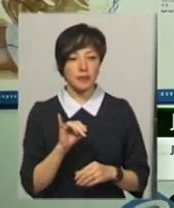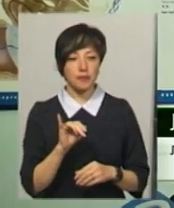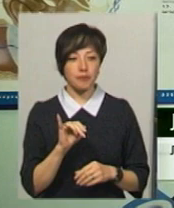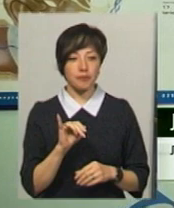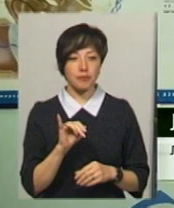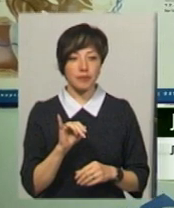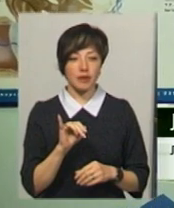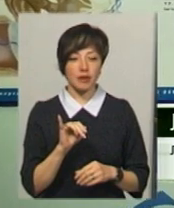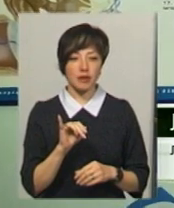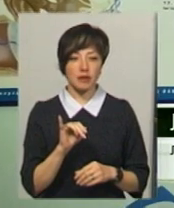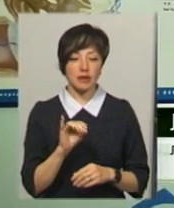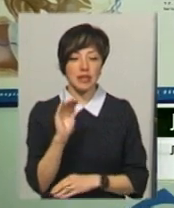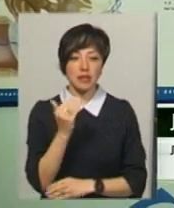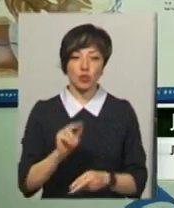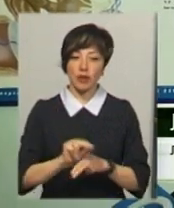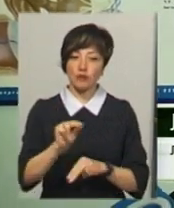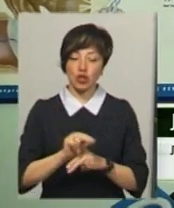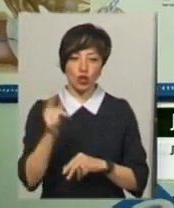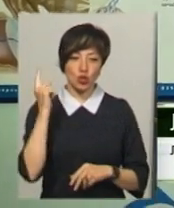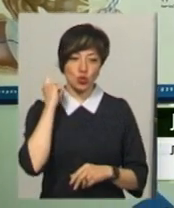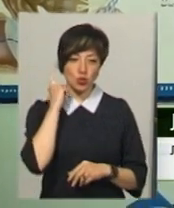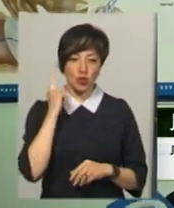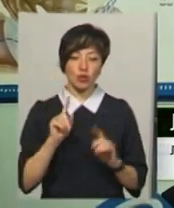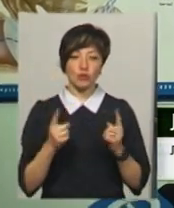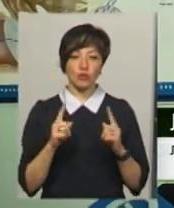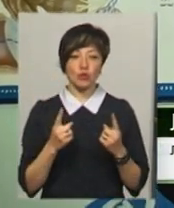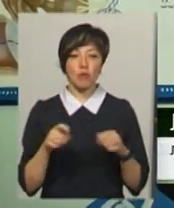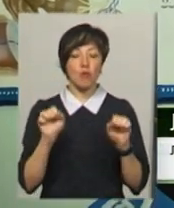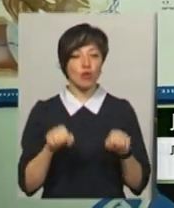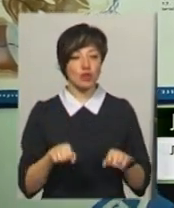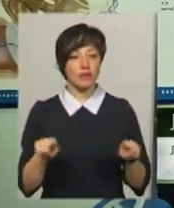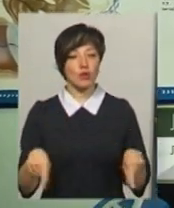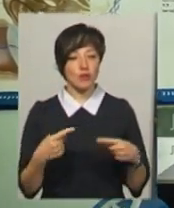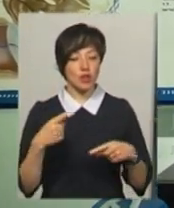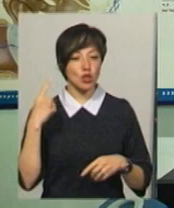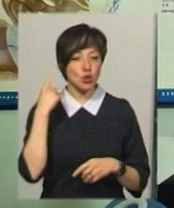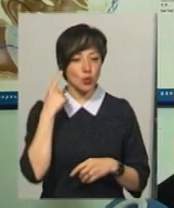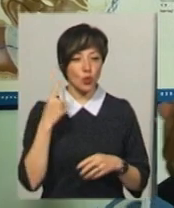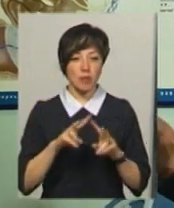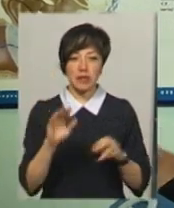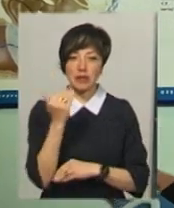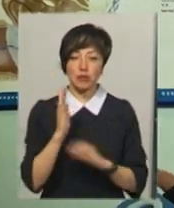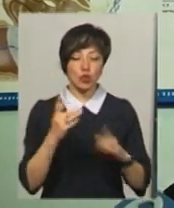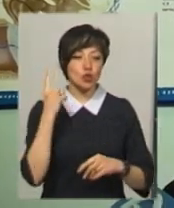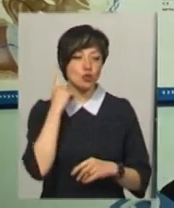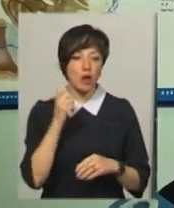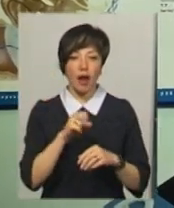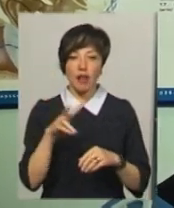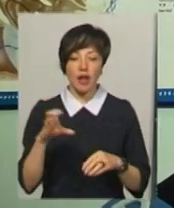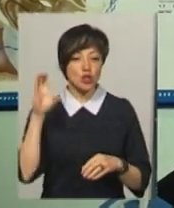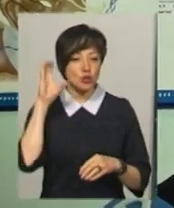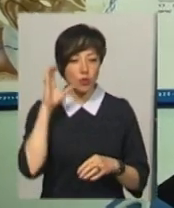скажімо, дитину навчити чути, тому що можна відновити слух в плані, дитина буде чути, але